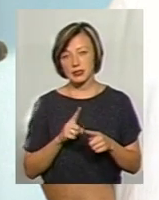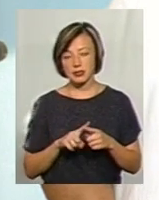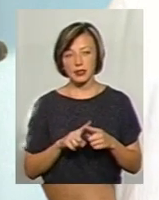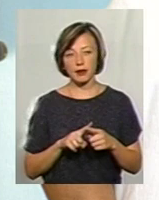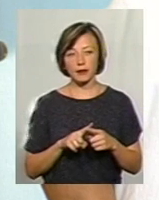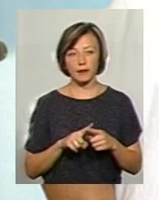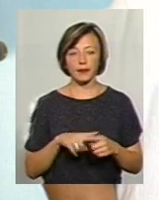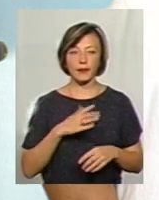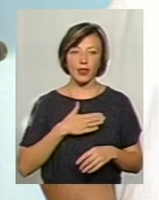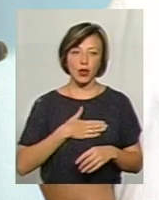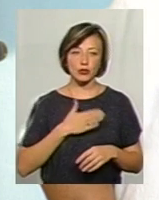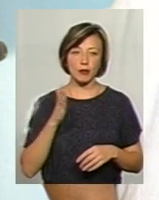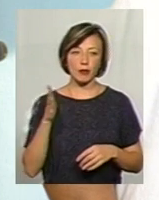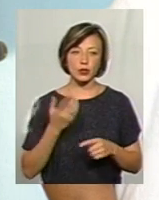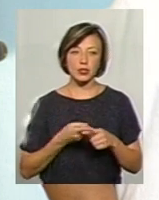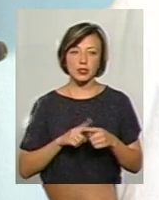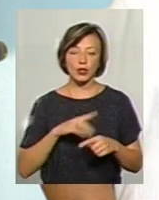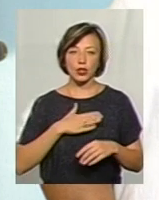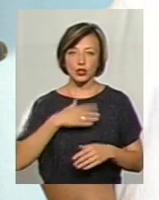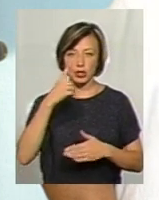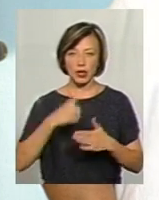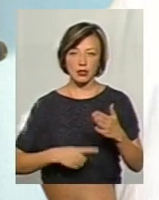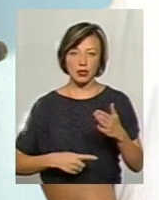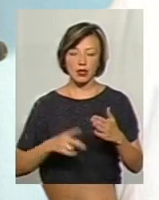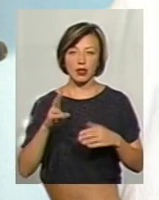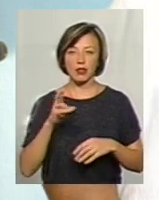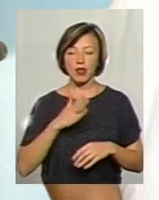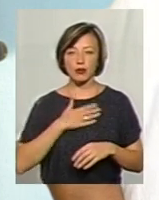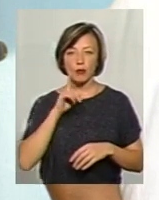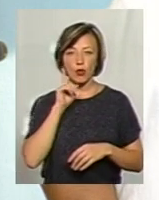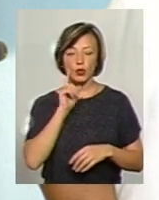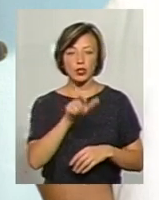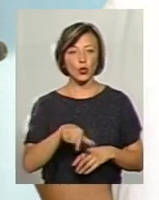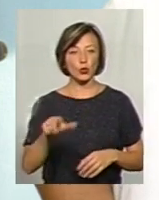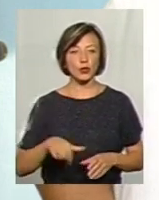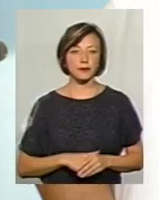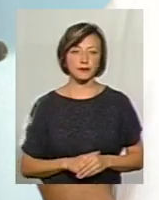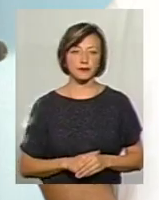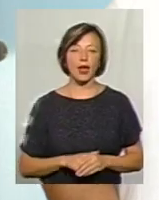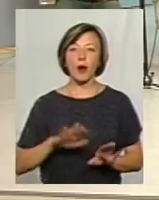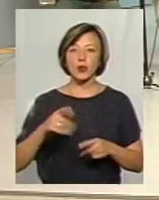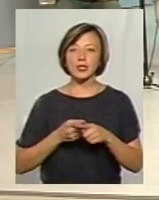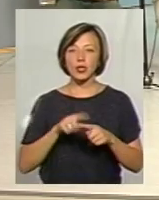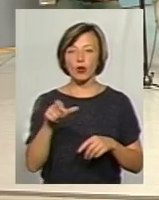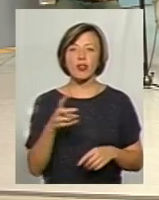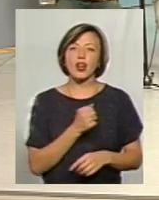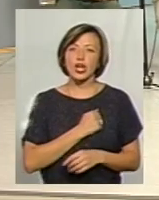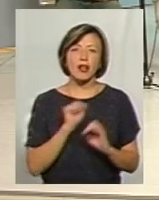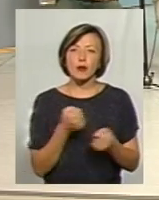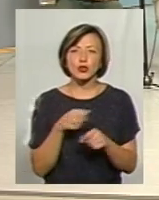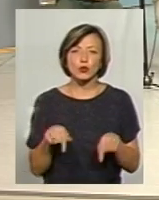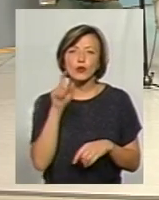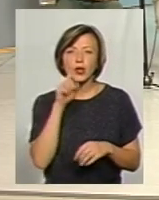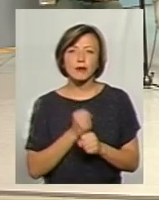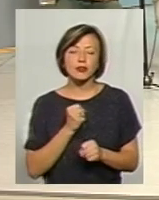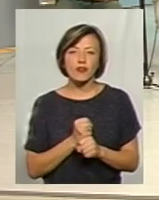наше майбутнє. Це наша надія. Наші молоді люди. А потім ці люди кажуть, на жаль, неможливо тут в